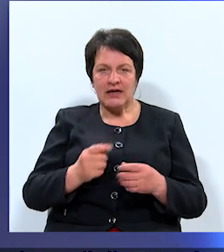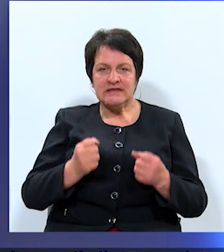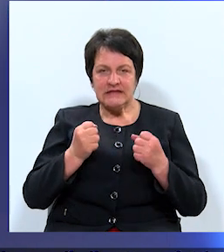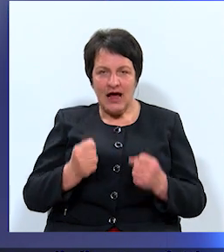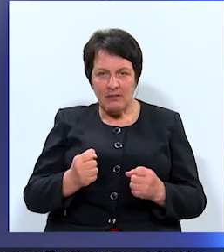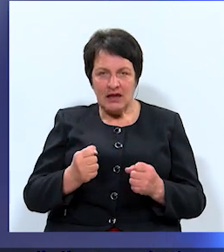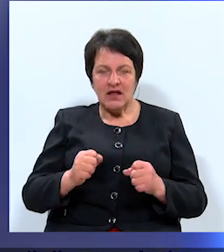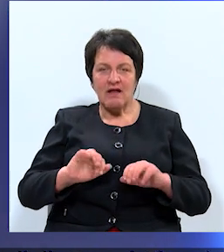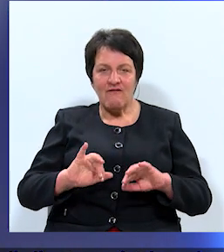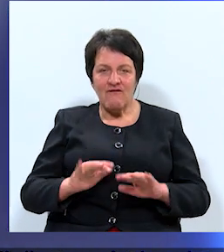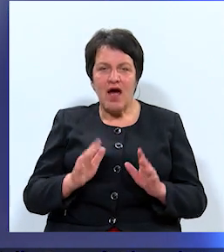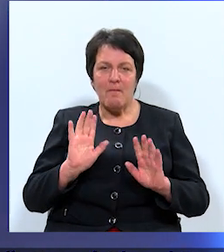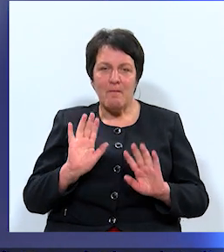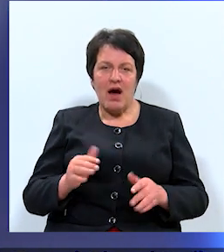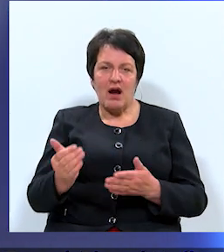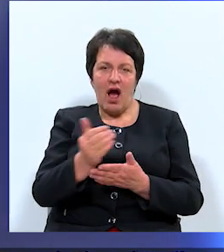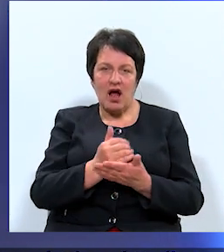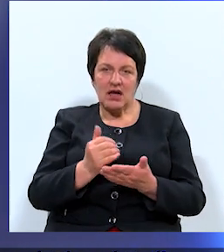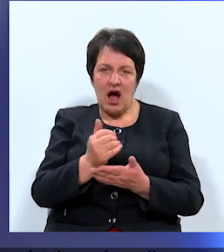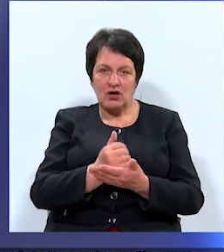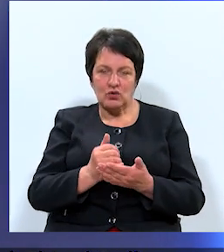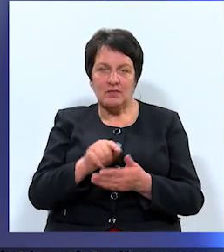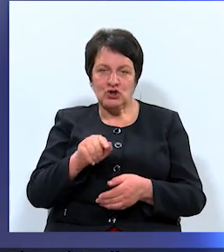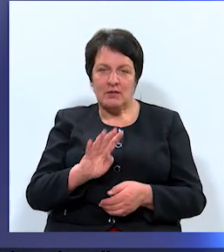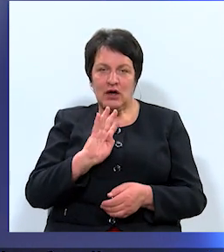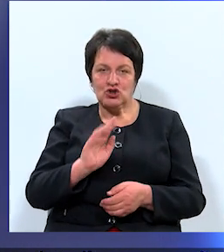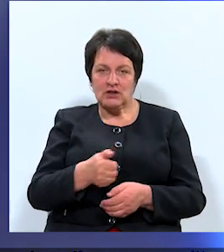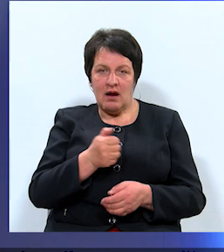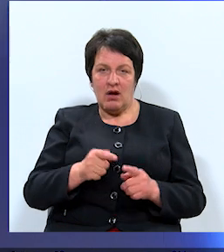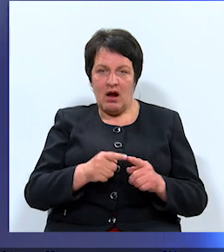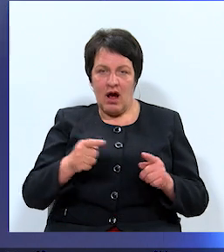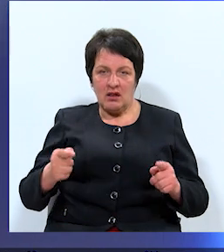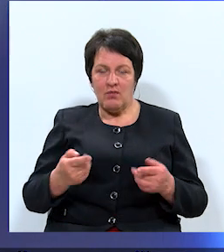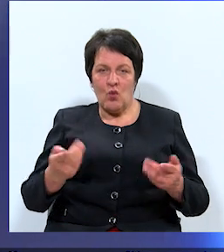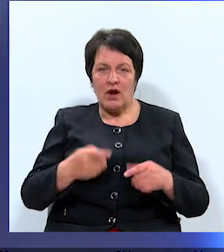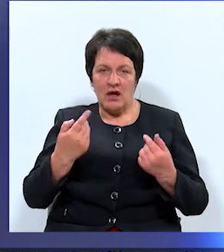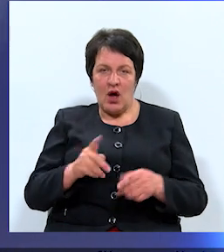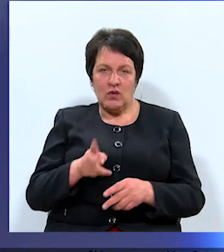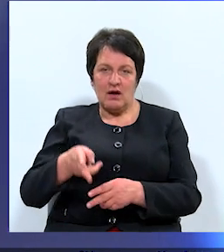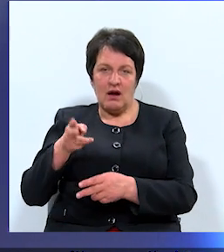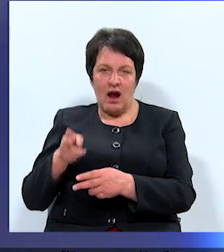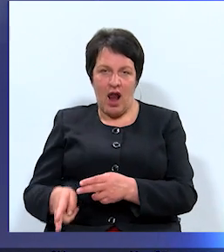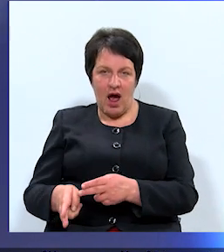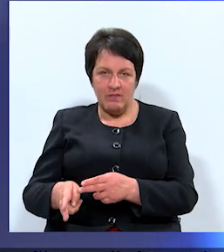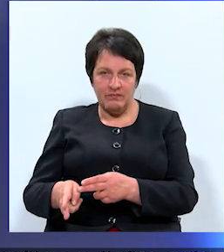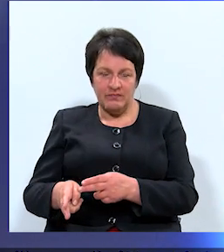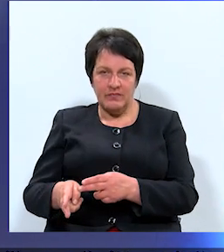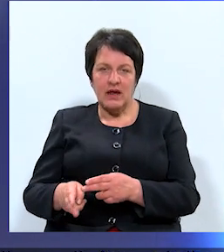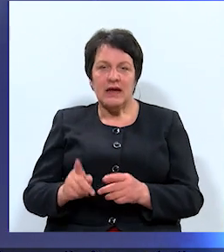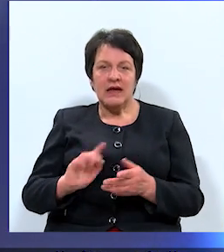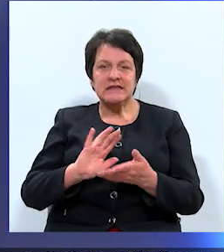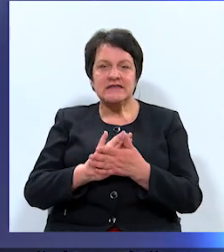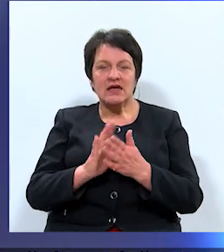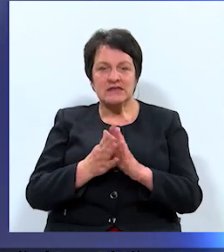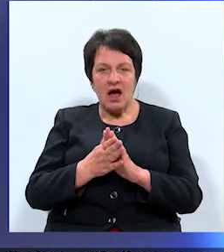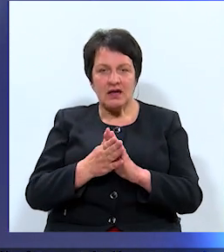vai par atkārtošanos šiem četriem gadiem, kuri nu jau ir galā. Saskaņas